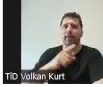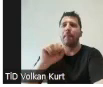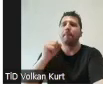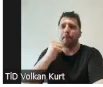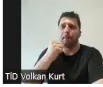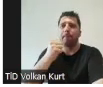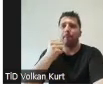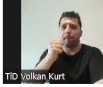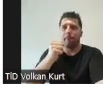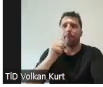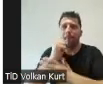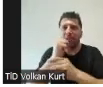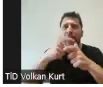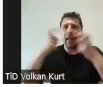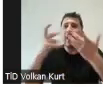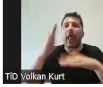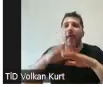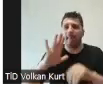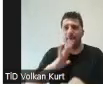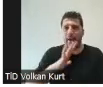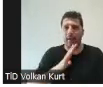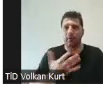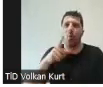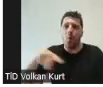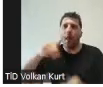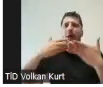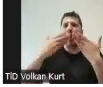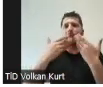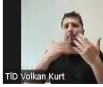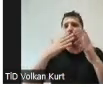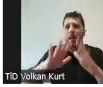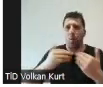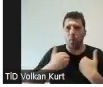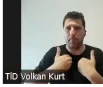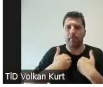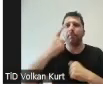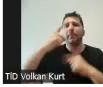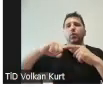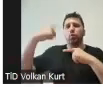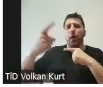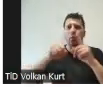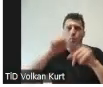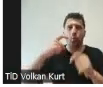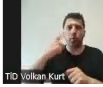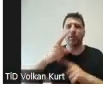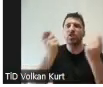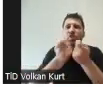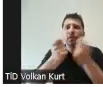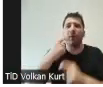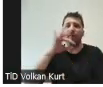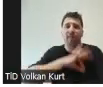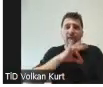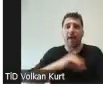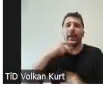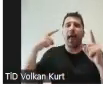geliştirerek neleri yapabileceksiniz? Onu anlatmanızı bekliyoruz. Bir sonraki soru, çalışmanızdan faydalanmasını